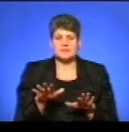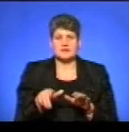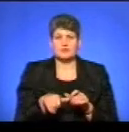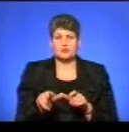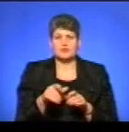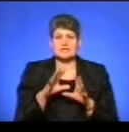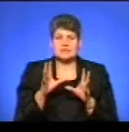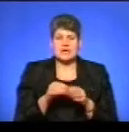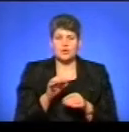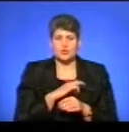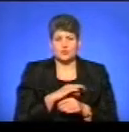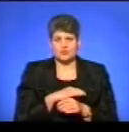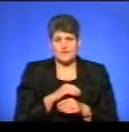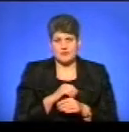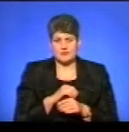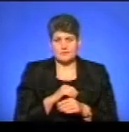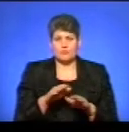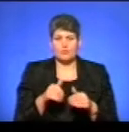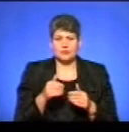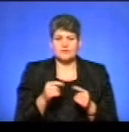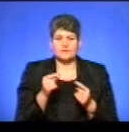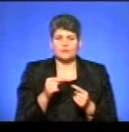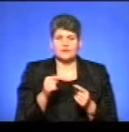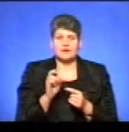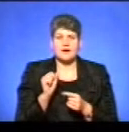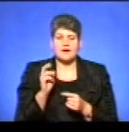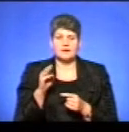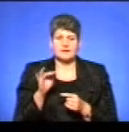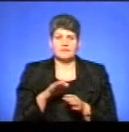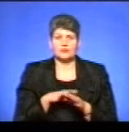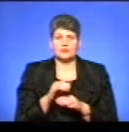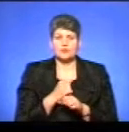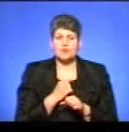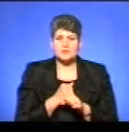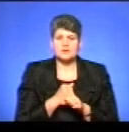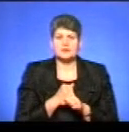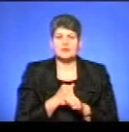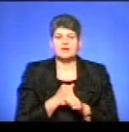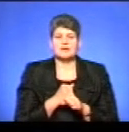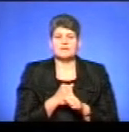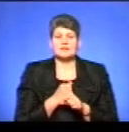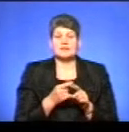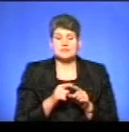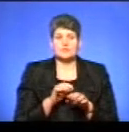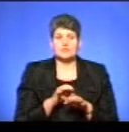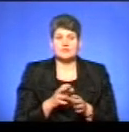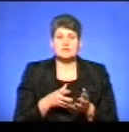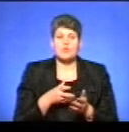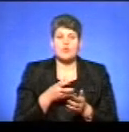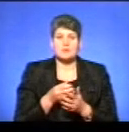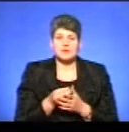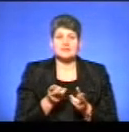дорогах загального користування, подані відповідні акти виконаних робіт, десь і тому подібне, проводиться проплата.